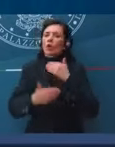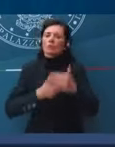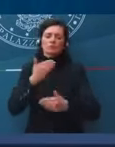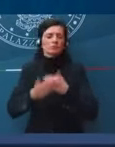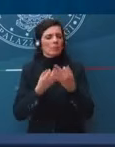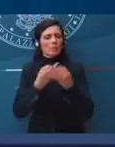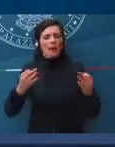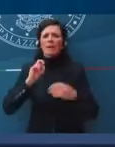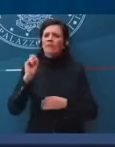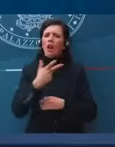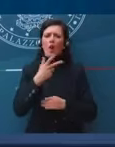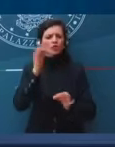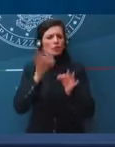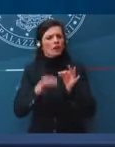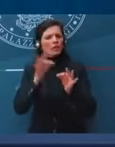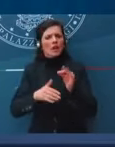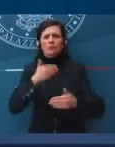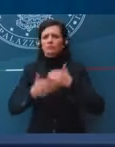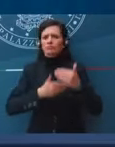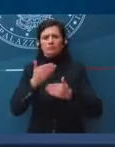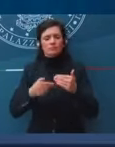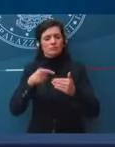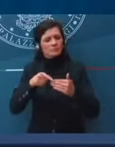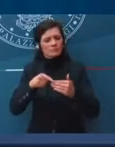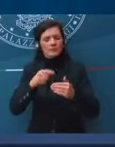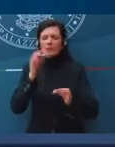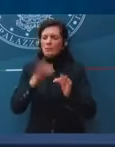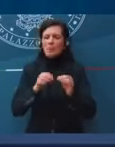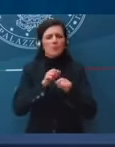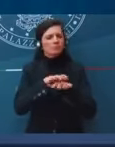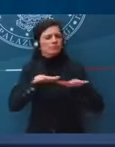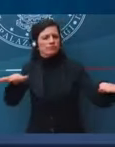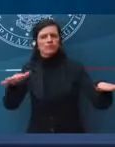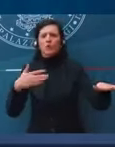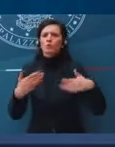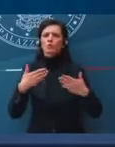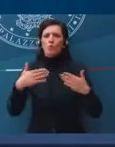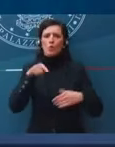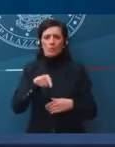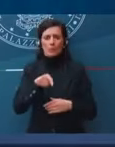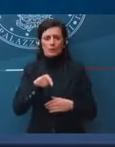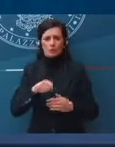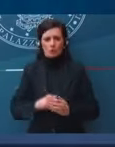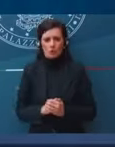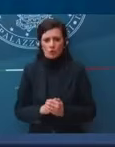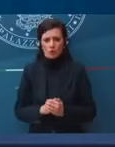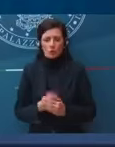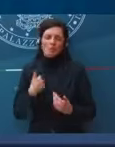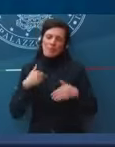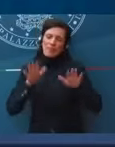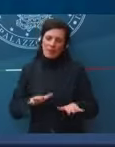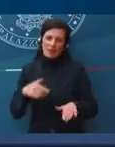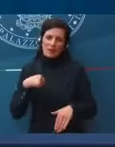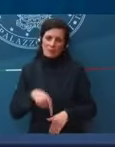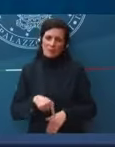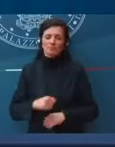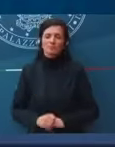massima velocità possibile, proceda con la massima capillarità possibile. Mi fermo qui.